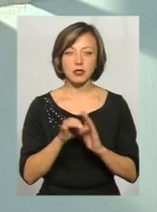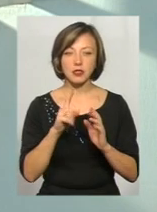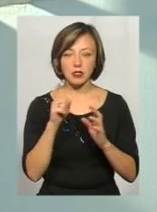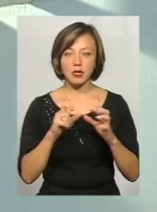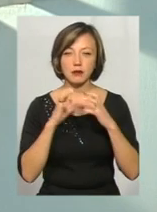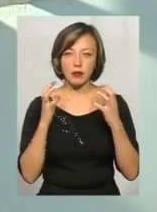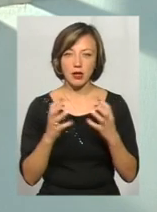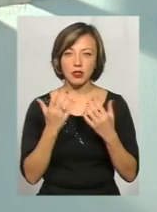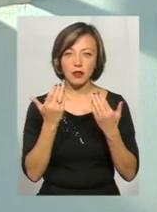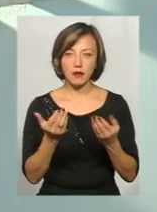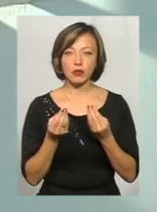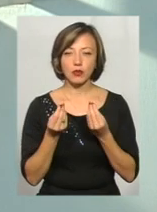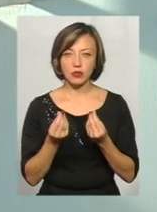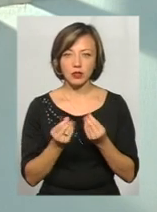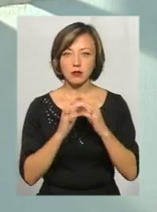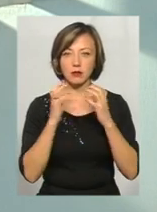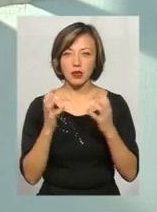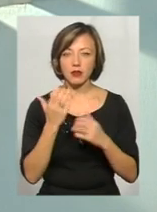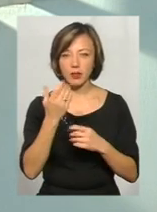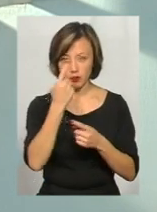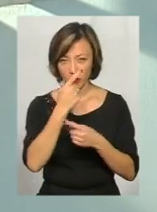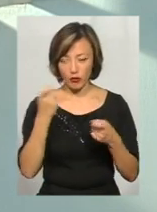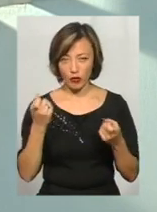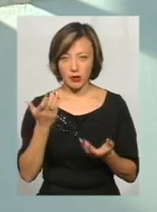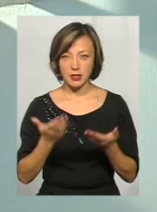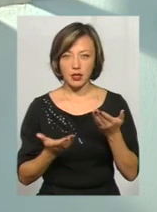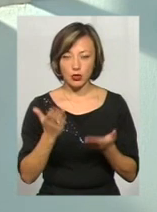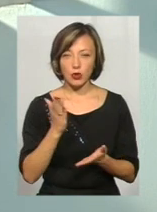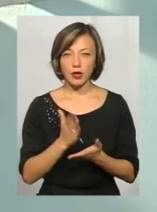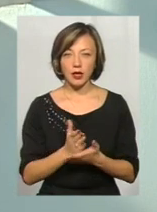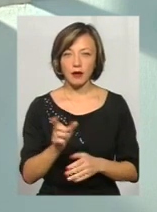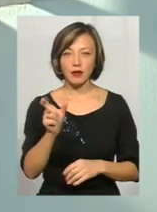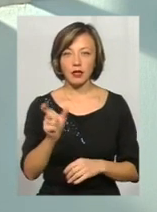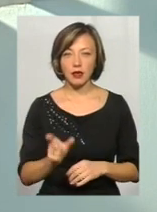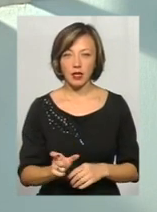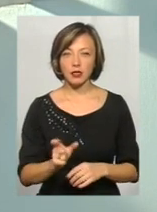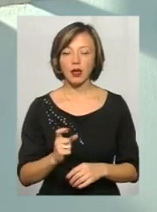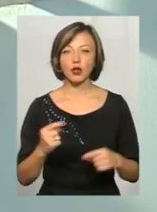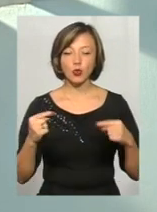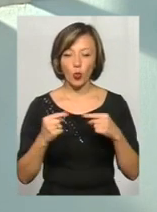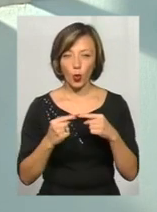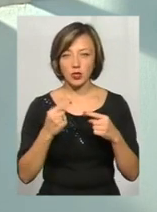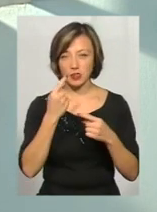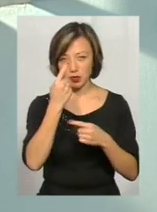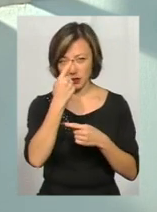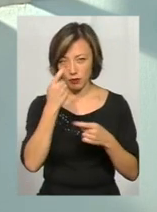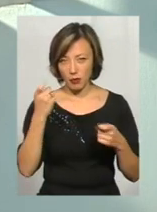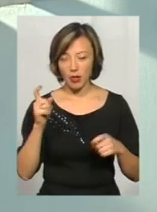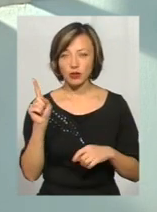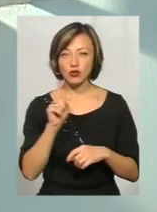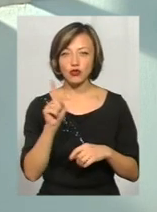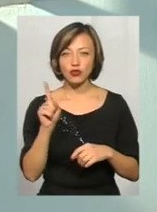збереження ваших коштів і збереження вашої інформації. Якщо є в клієнта достовірна інформація, що виток